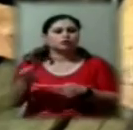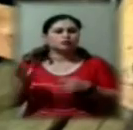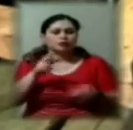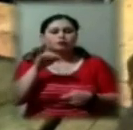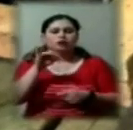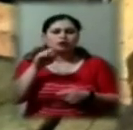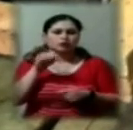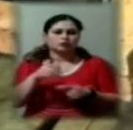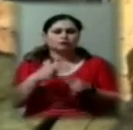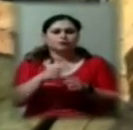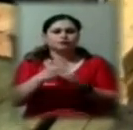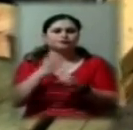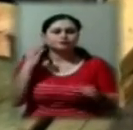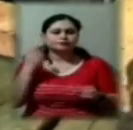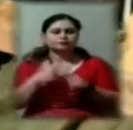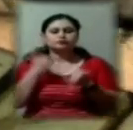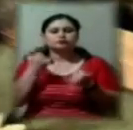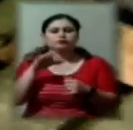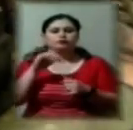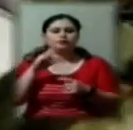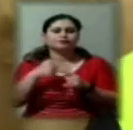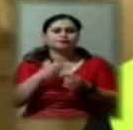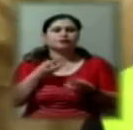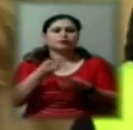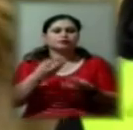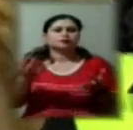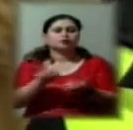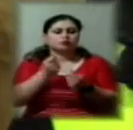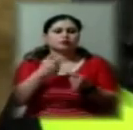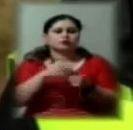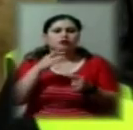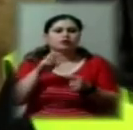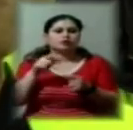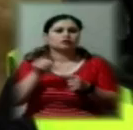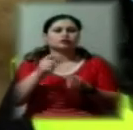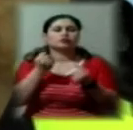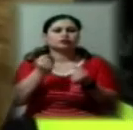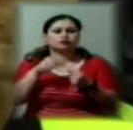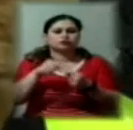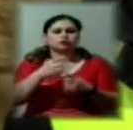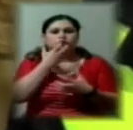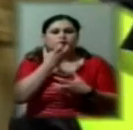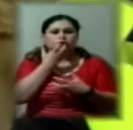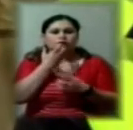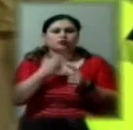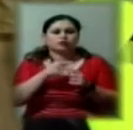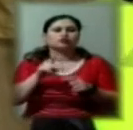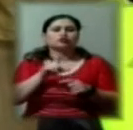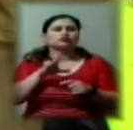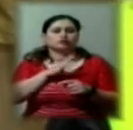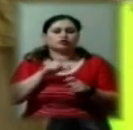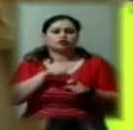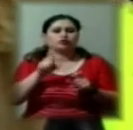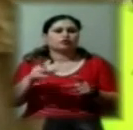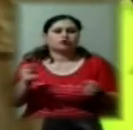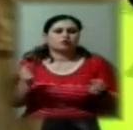труба. На даний момент ця пічка – рятівний інструмент для того, щоб підтримувати тут температуру. Достатньо для того, щоб люди не замерзли.